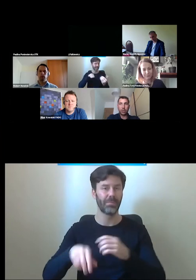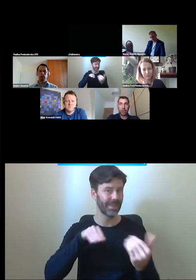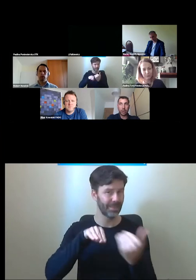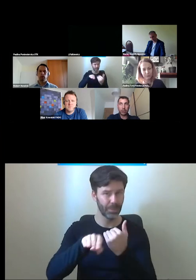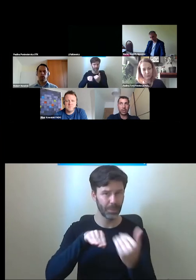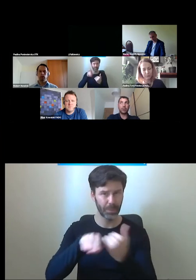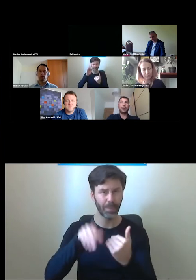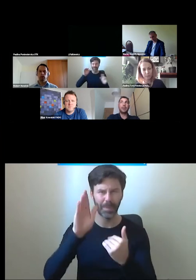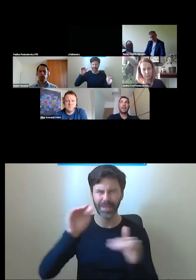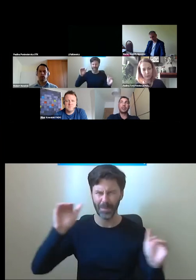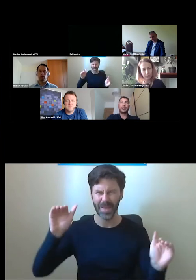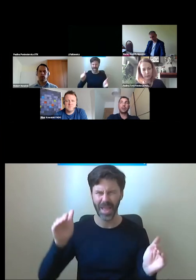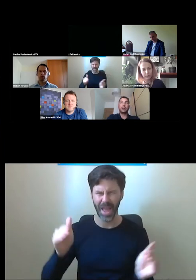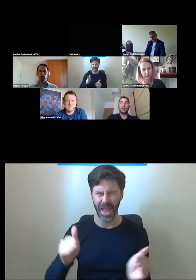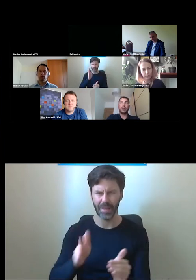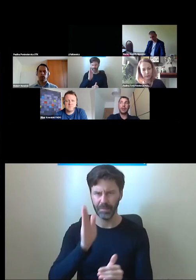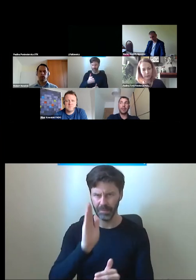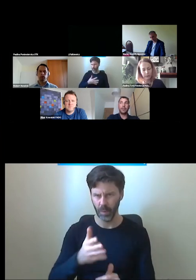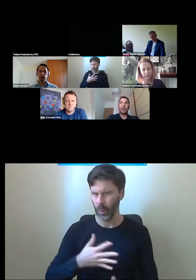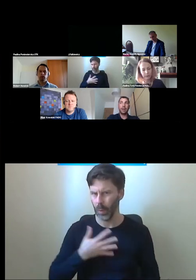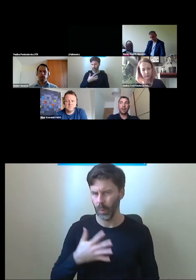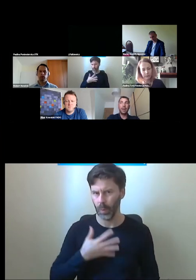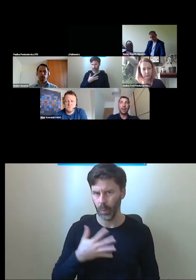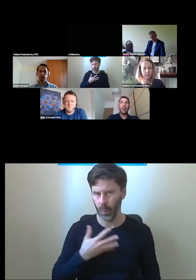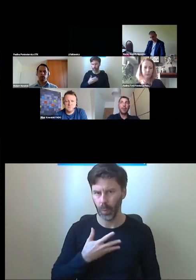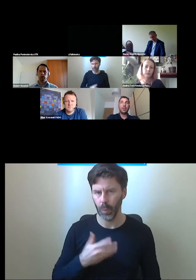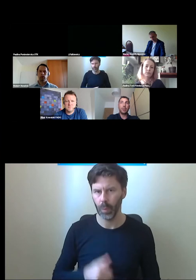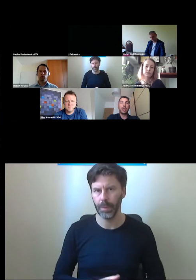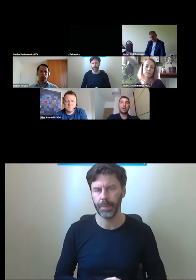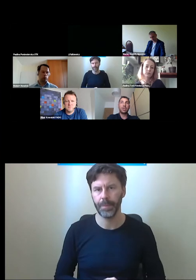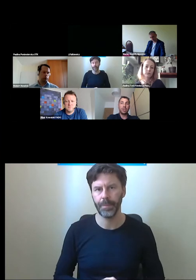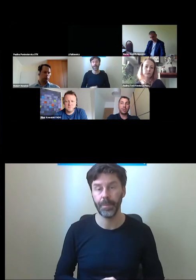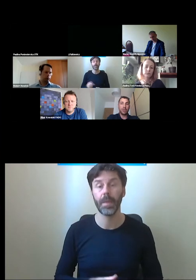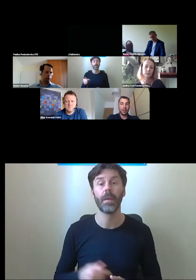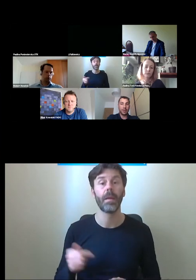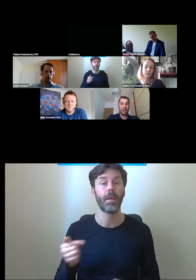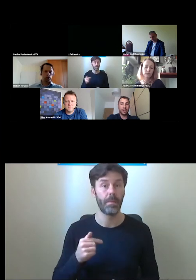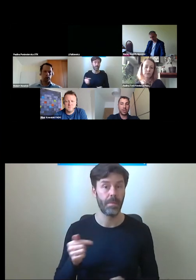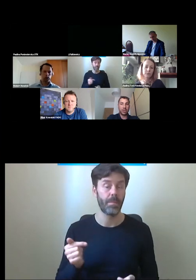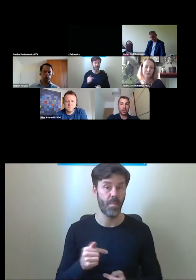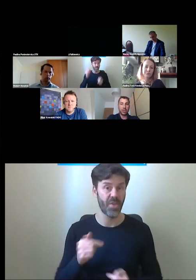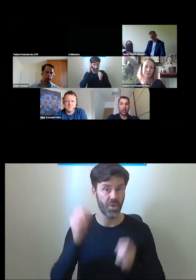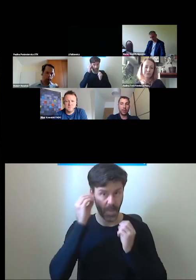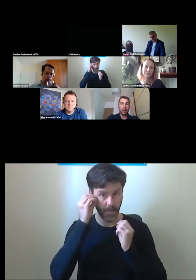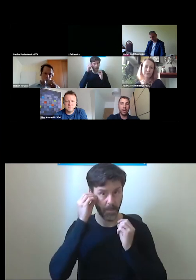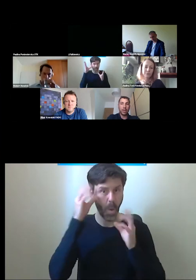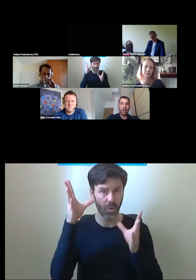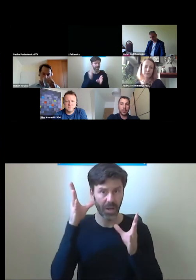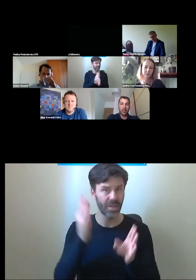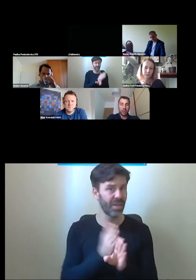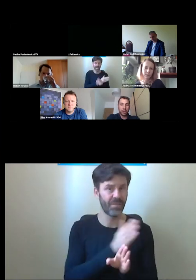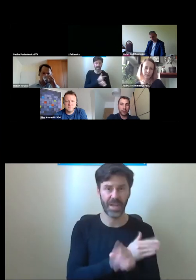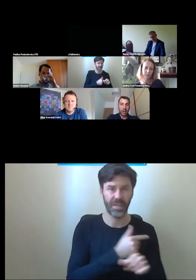Budując różnego rodzaju infrastrukturę w tej chwili, powinniśmy być jednak mądrzejsi, niż byliśmy 20-30 lat temu.